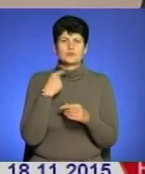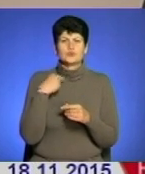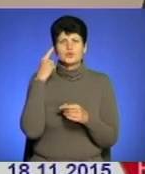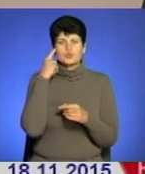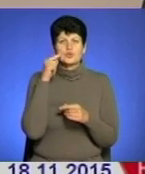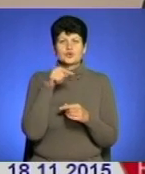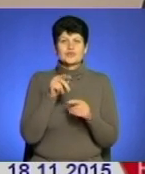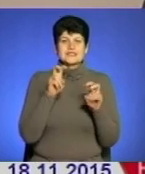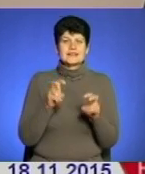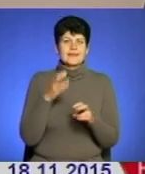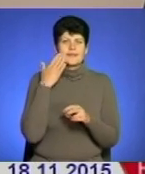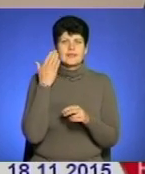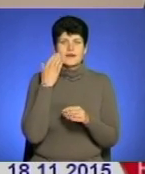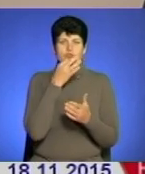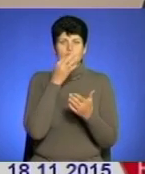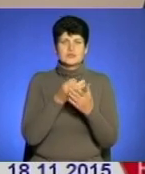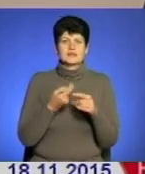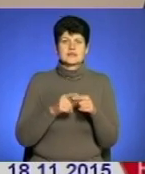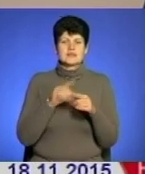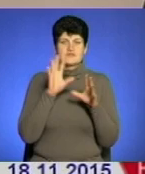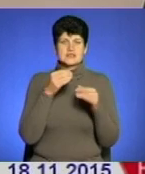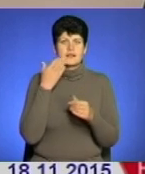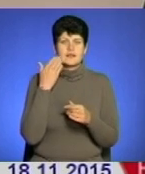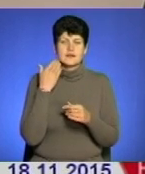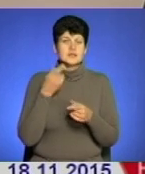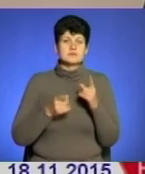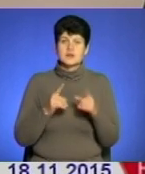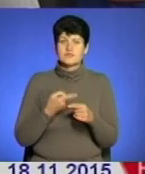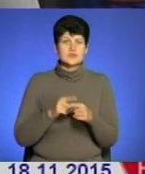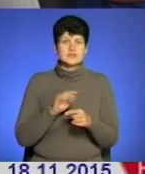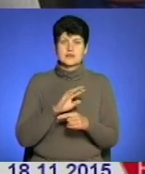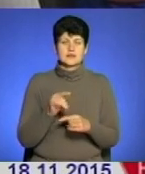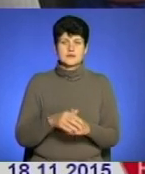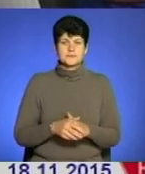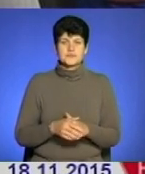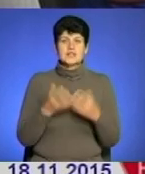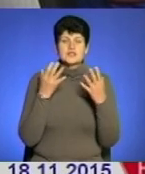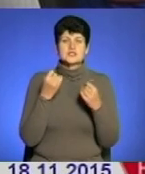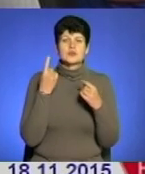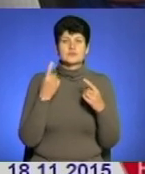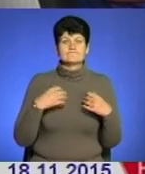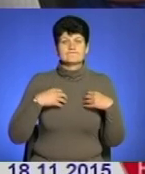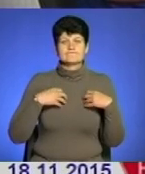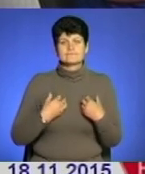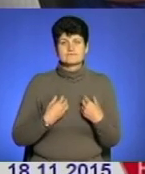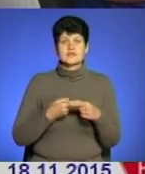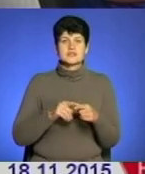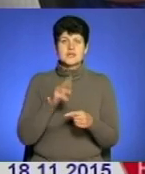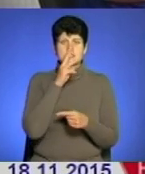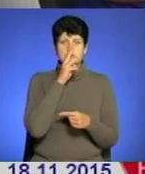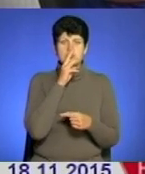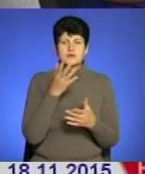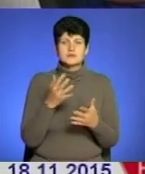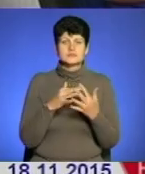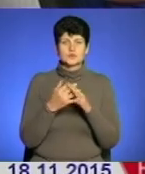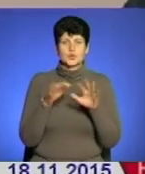тут сидіти дуже легко і відповідати за це все дуже легко. А насправді це не так. Ще одне розчарування – зарплата селищного